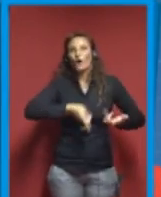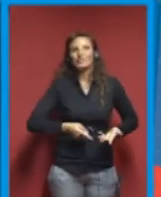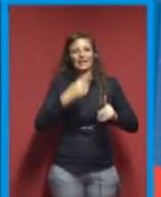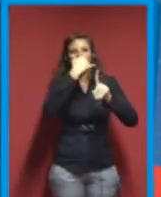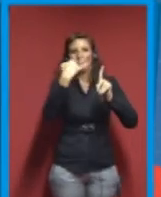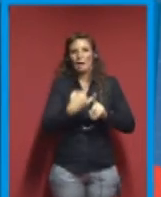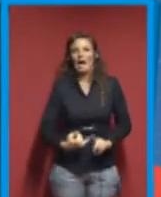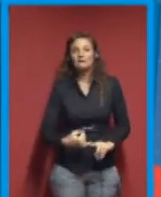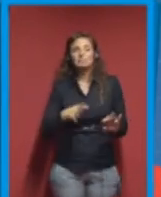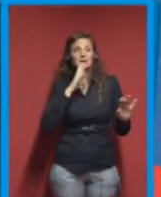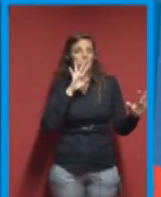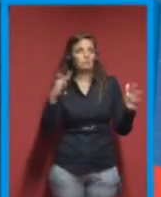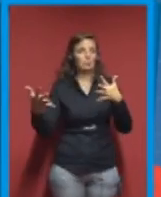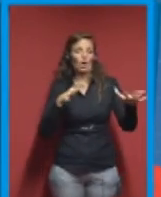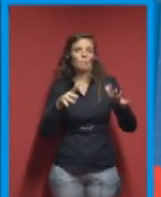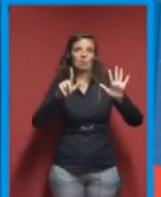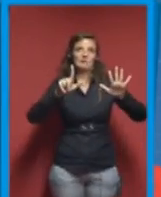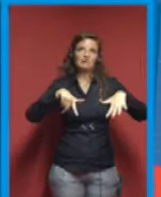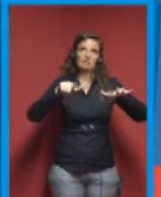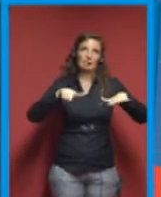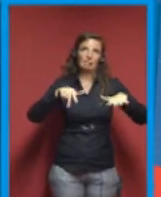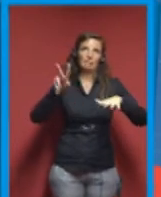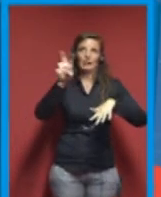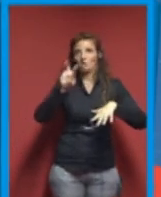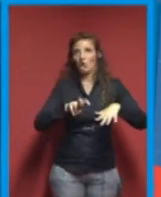7.000 dollari o euro.